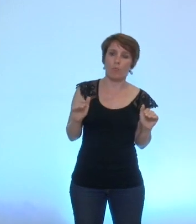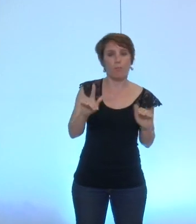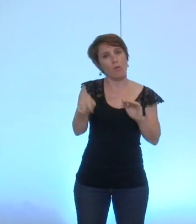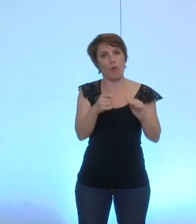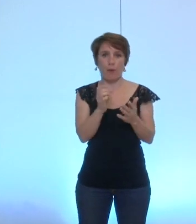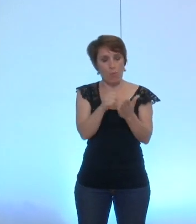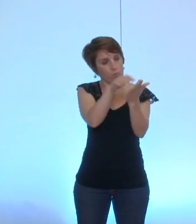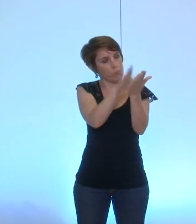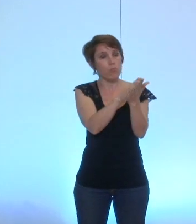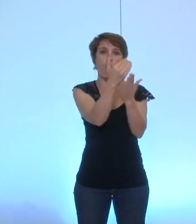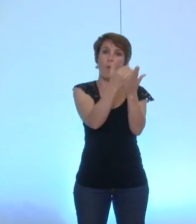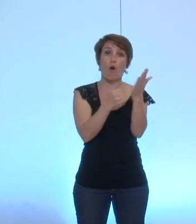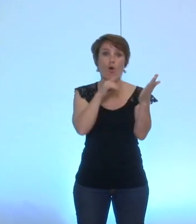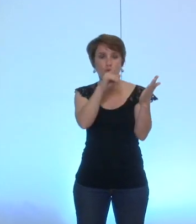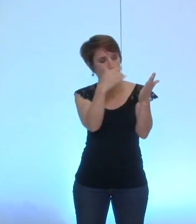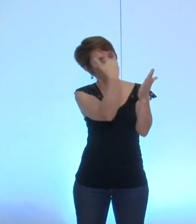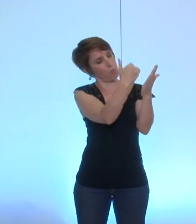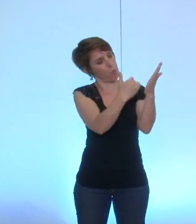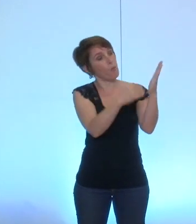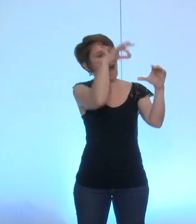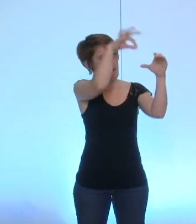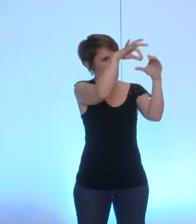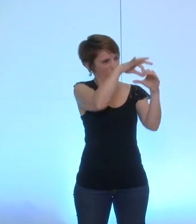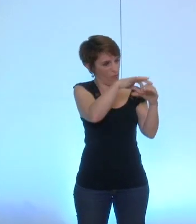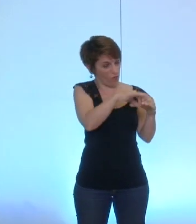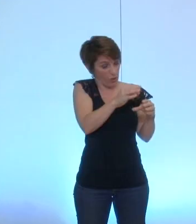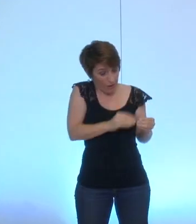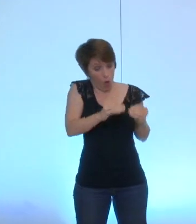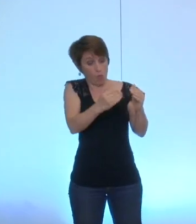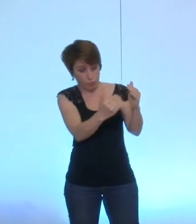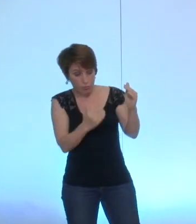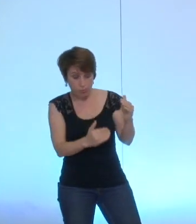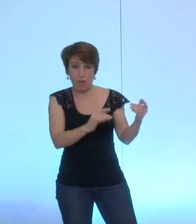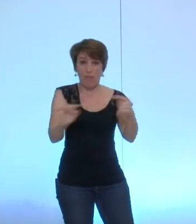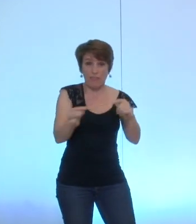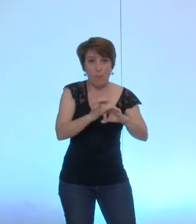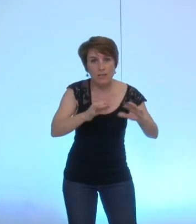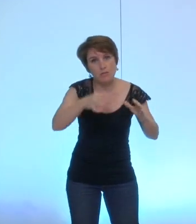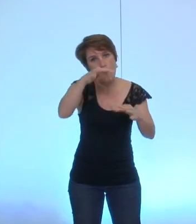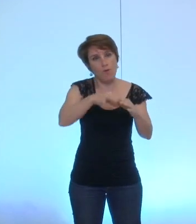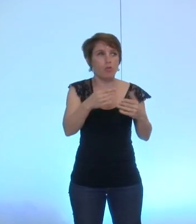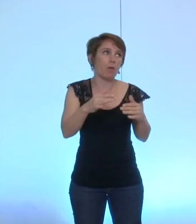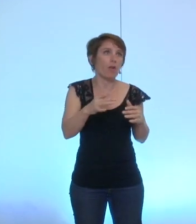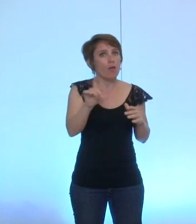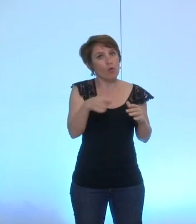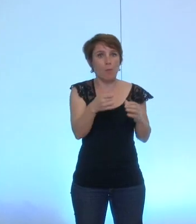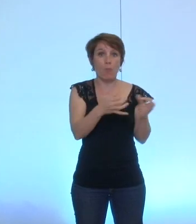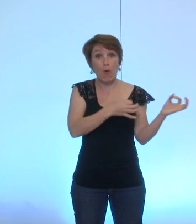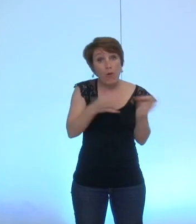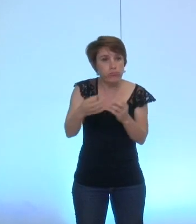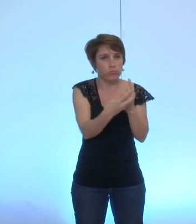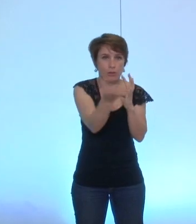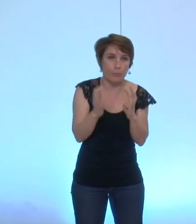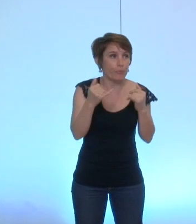ordre du jour où il y a des délibérations et comme il y a une périodicité mensuelle franchement oui effectivement